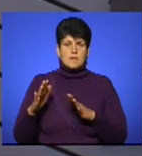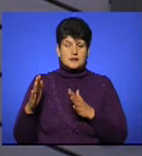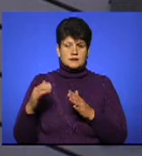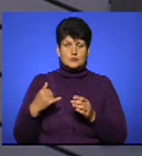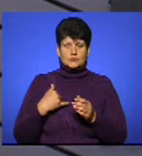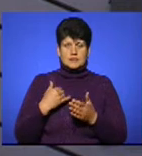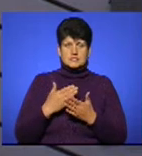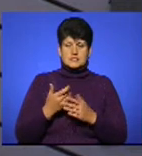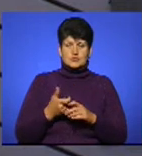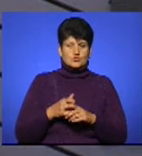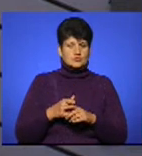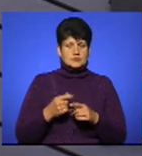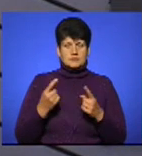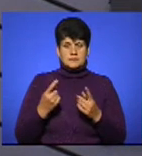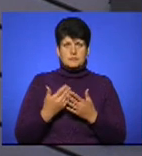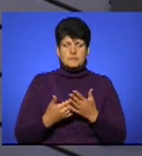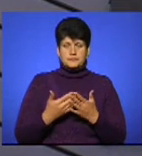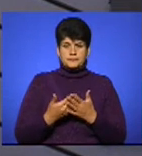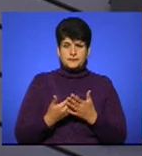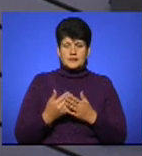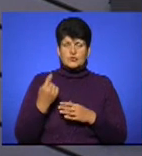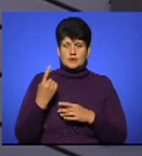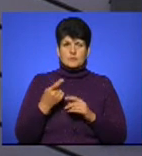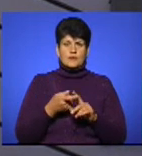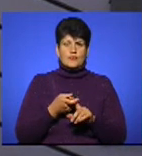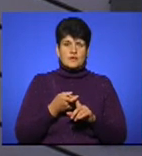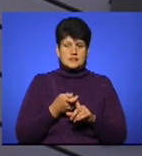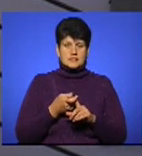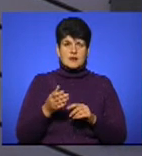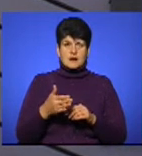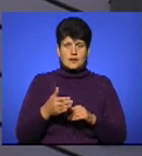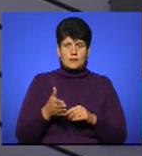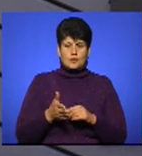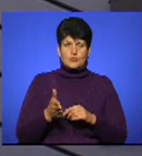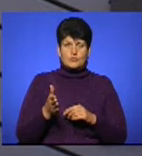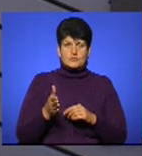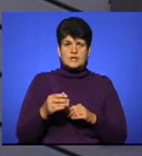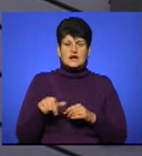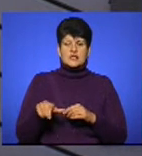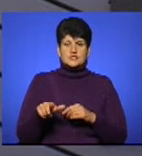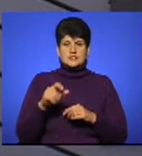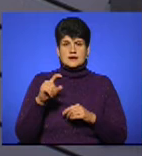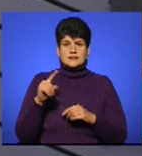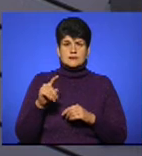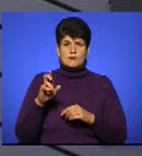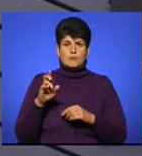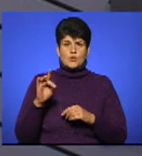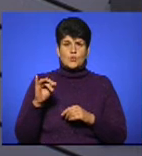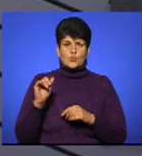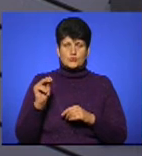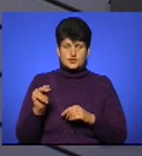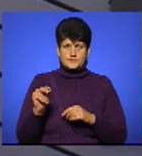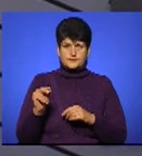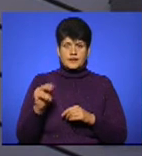дуже яскраві випадки. Одні пов'язані з риболовлею в рідці Збруч, хоч вода